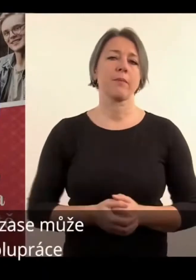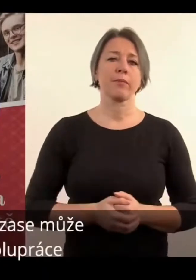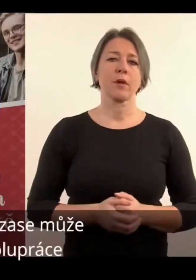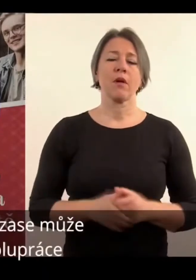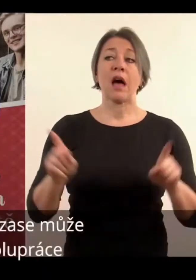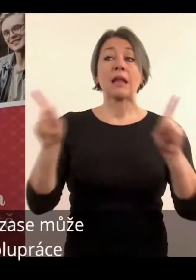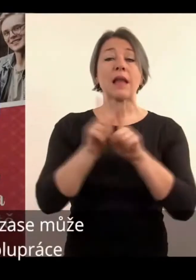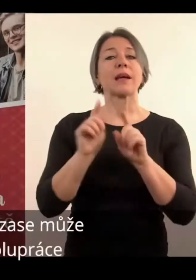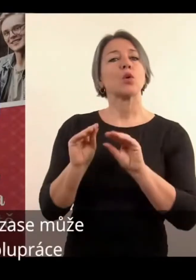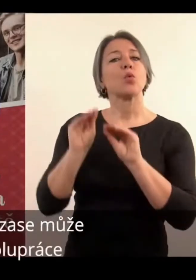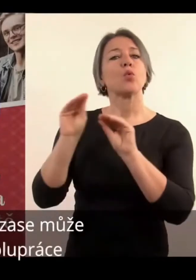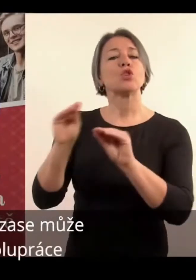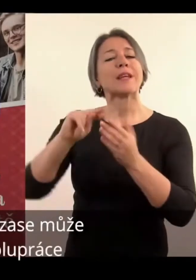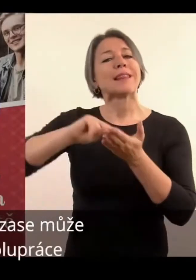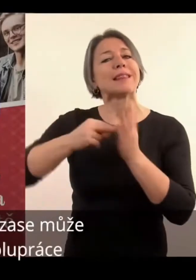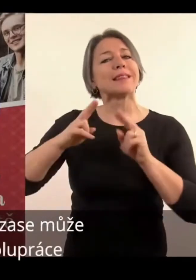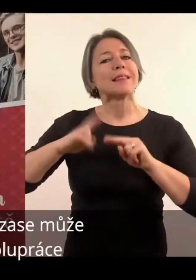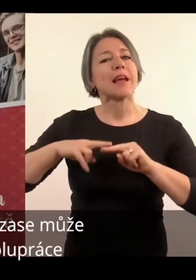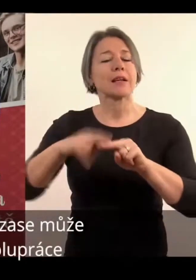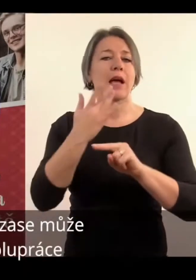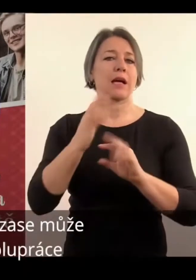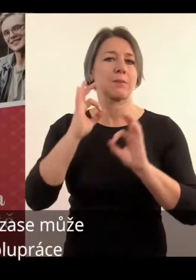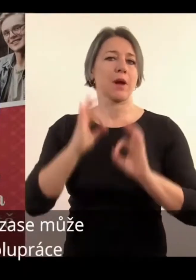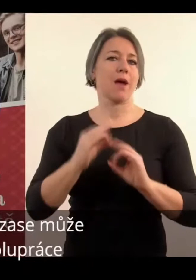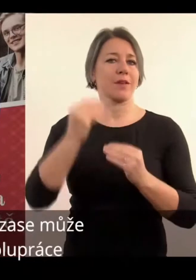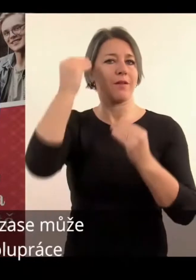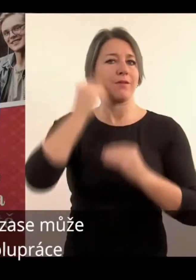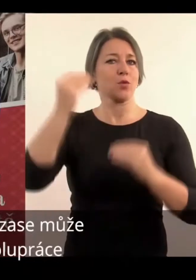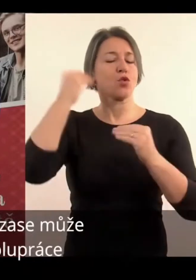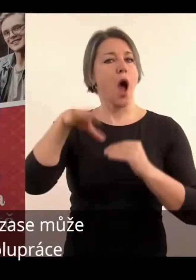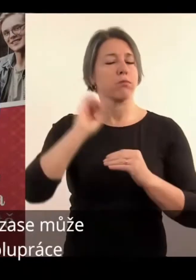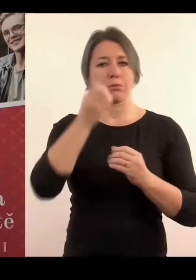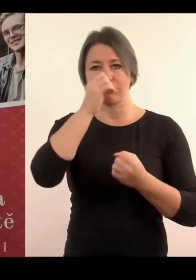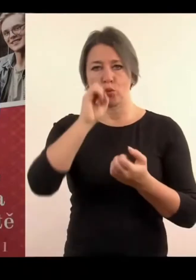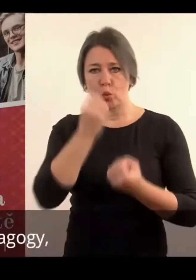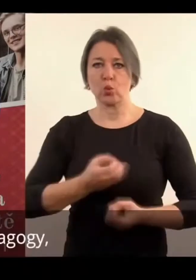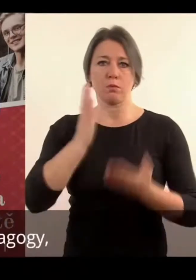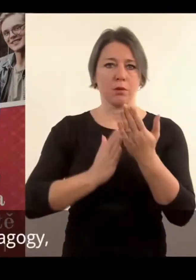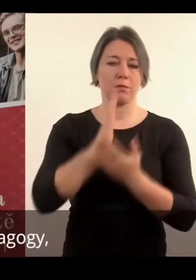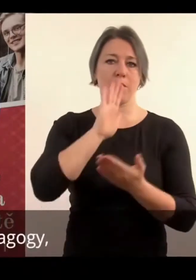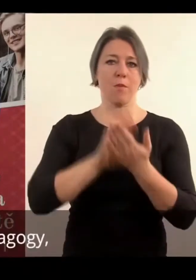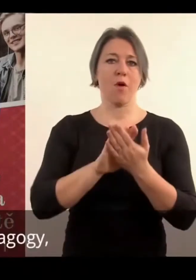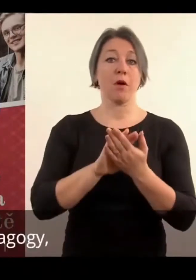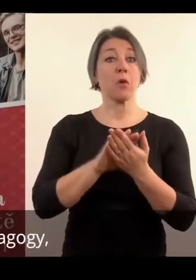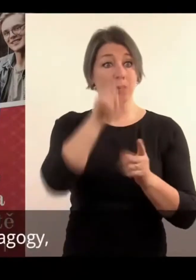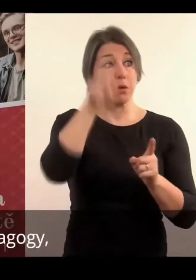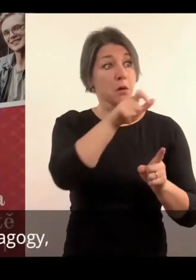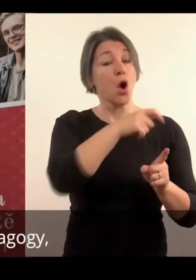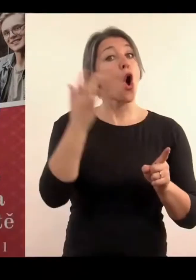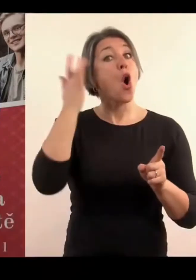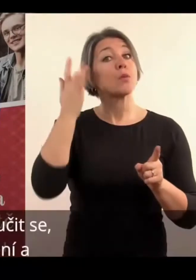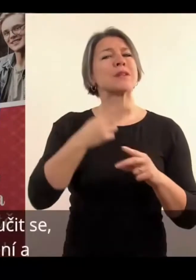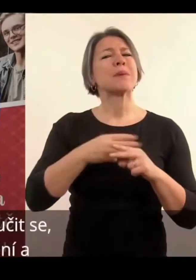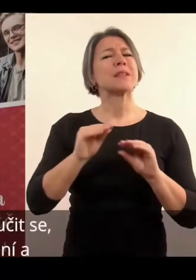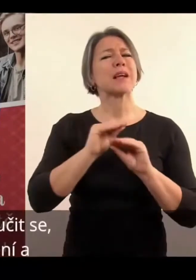strategií. Zase může to znít složitě, ale je to vlastně spoupráce s odborníky, speciálními paragogy, kteří vám můžou